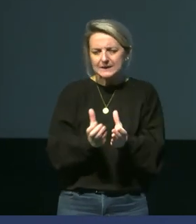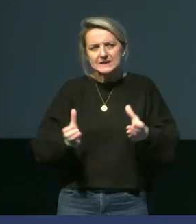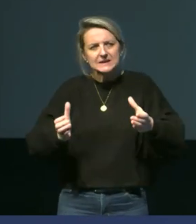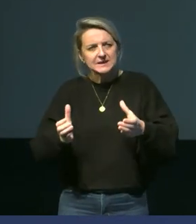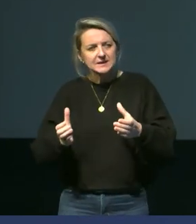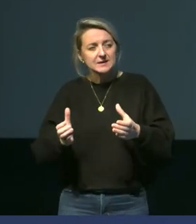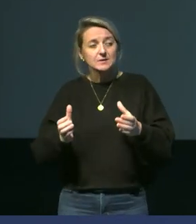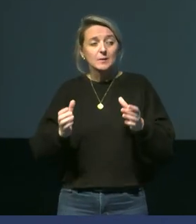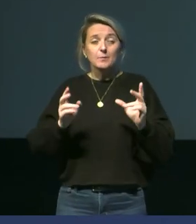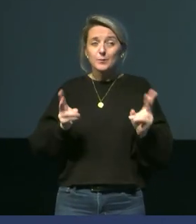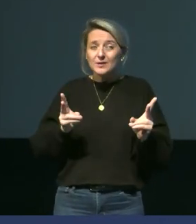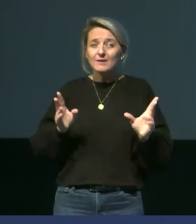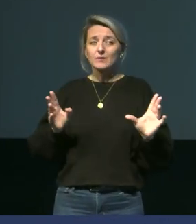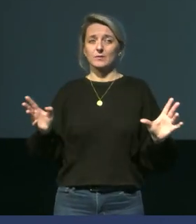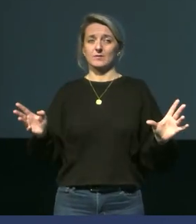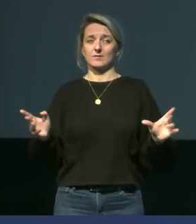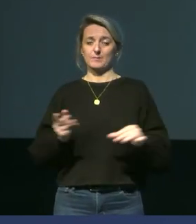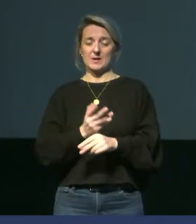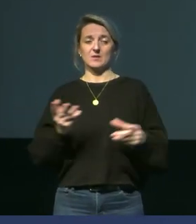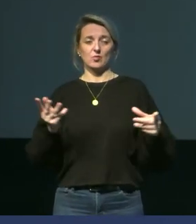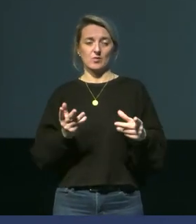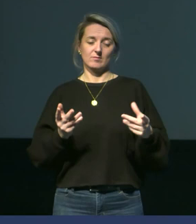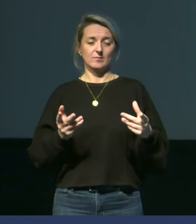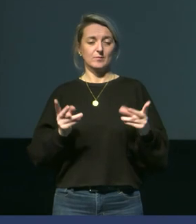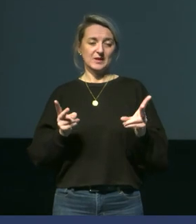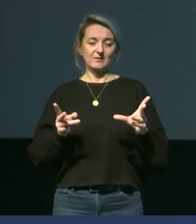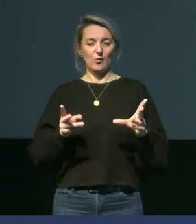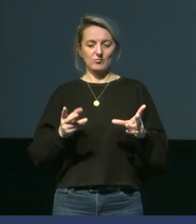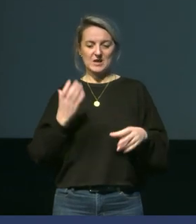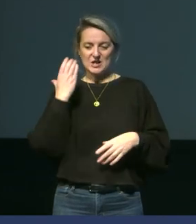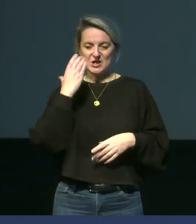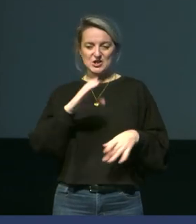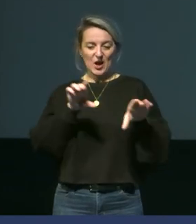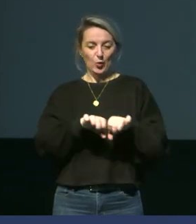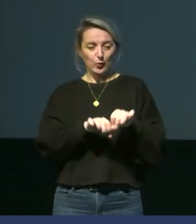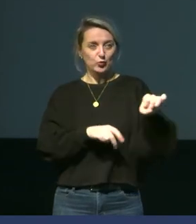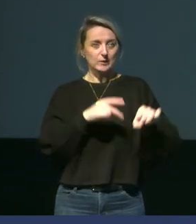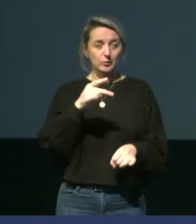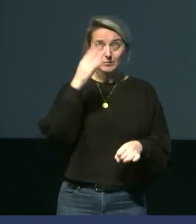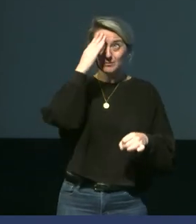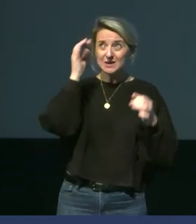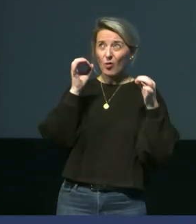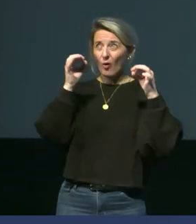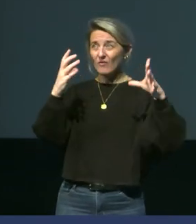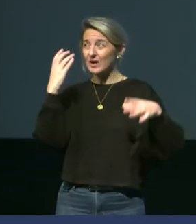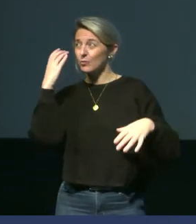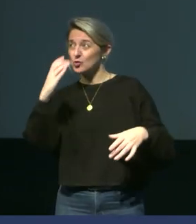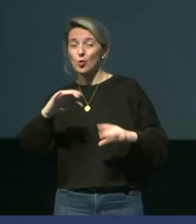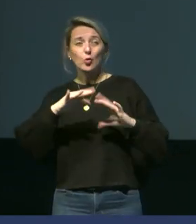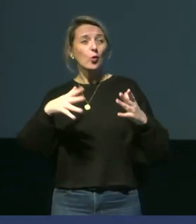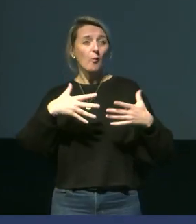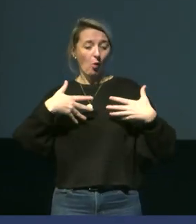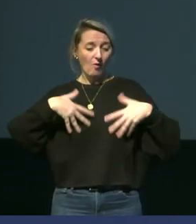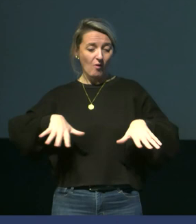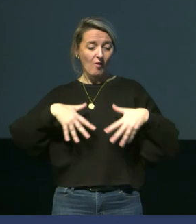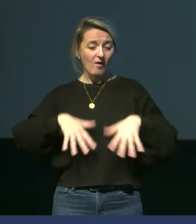pense qu'il va y avoir un effet de production de chaleur et si l'environnement est plus chaud, comment les individus vont faire pour dissiper cette chaleur en